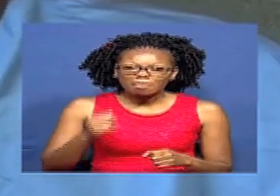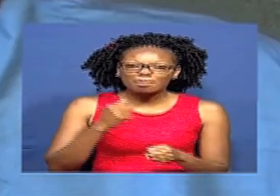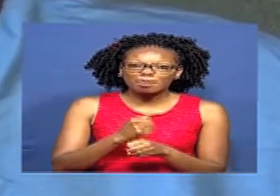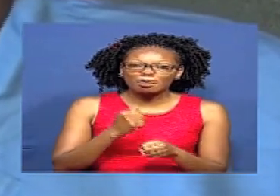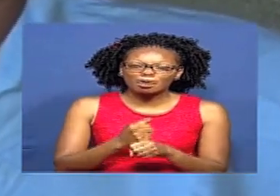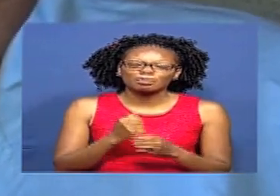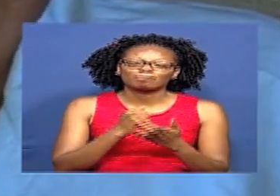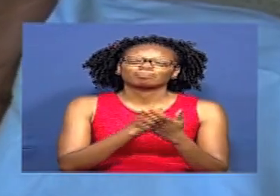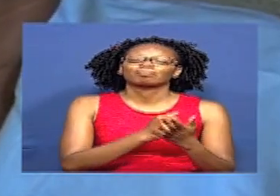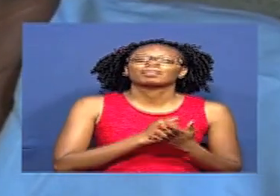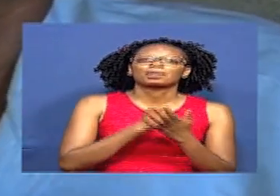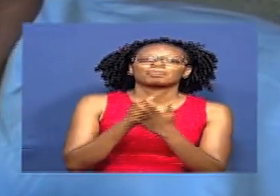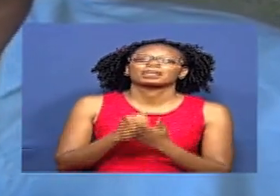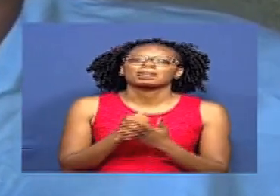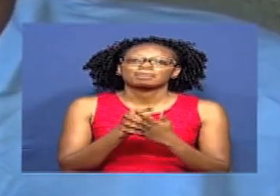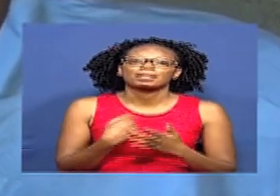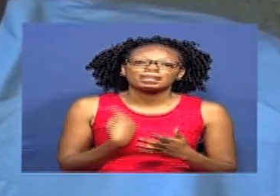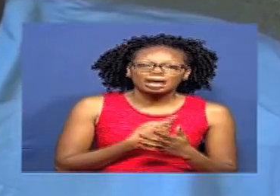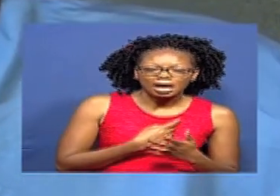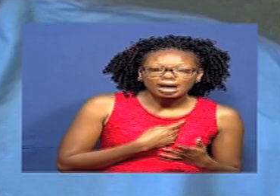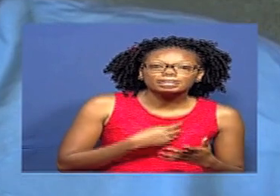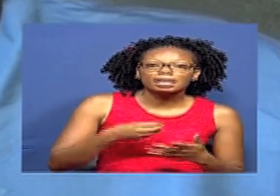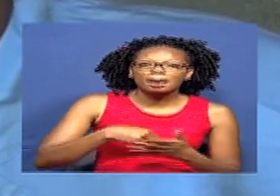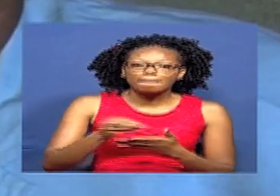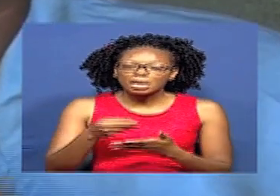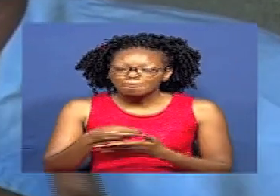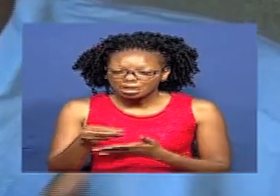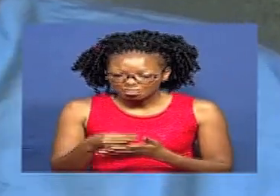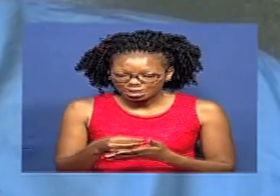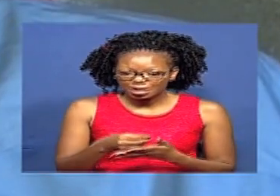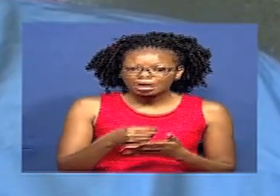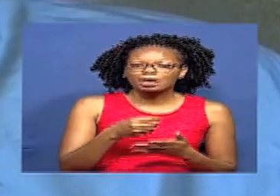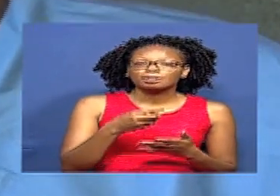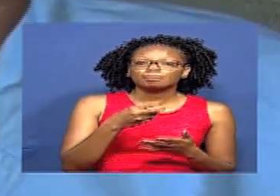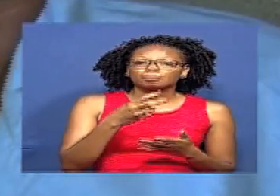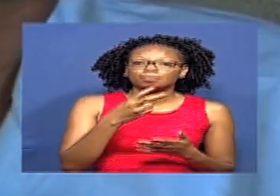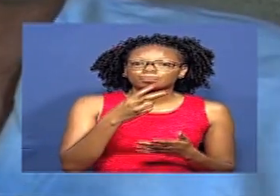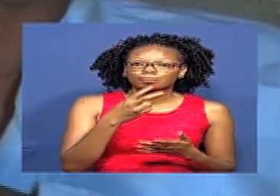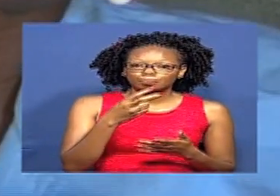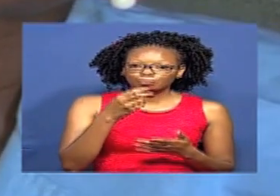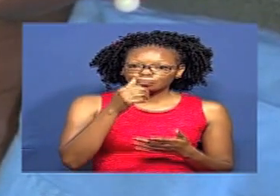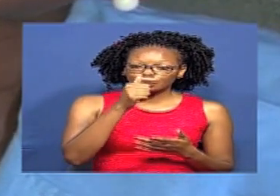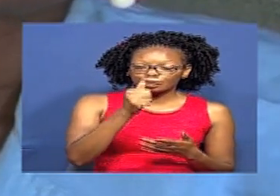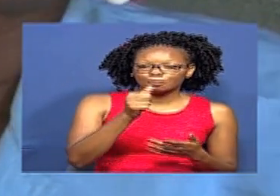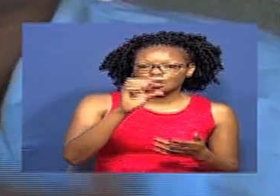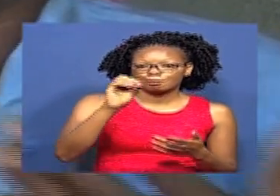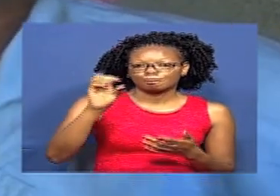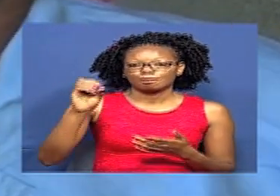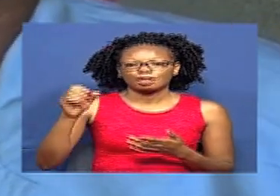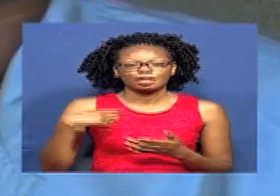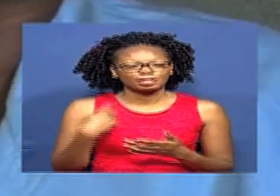Tulitengenezewa Na tuwalilipa Pesa ya shilingi Elfu miatano Na pia tukashukuru